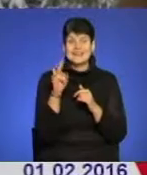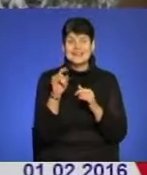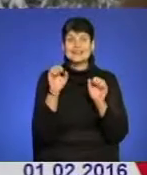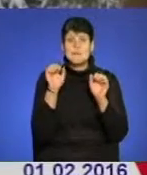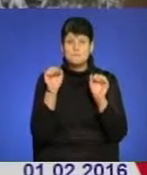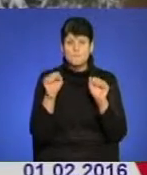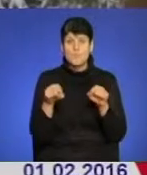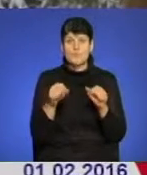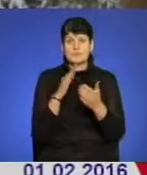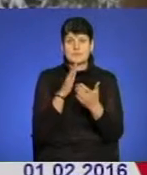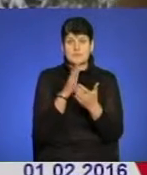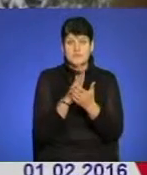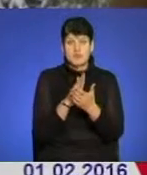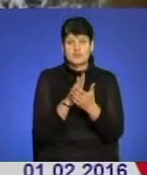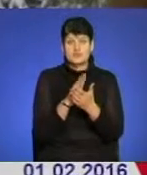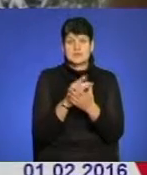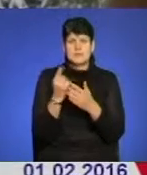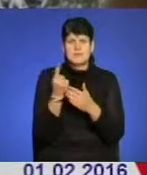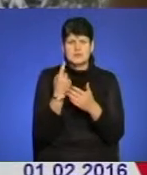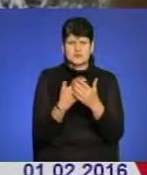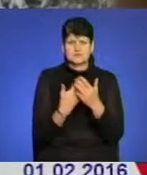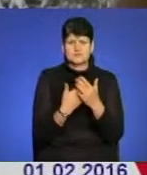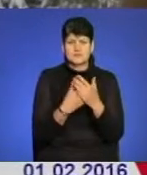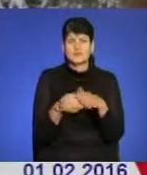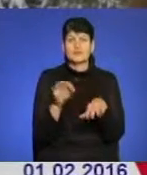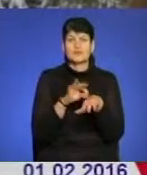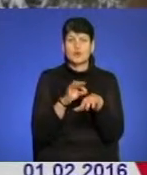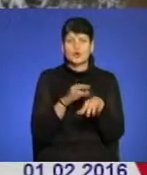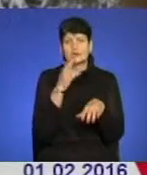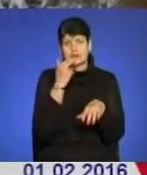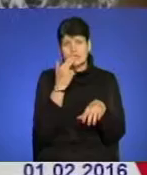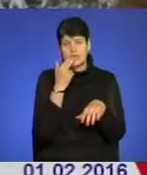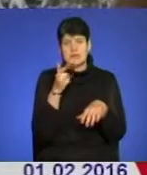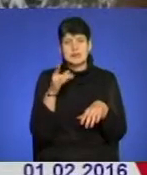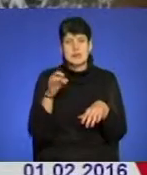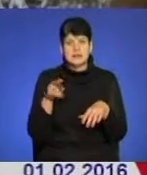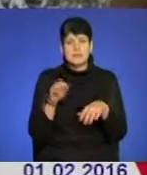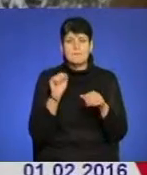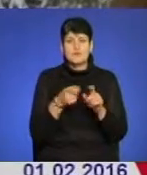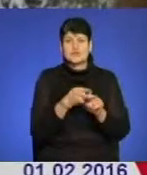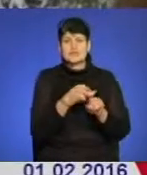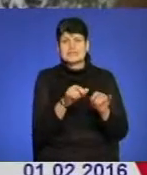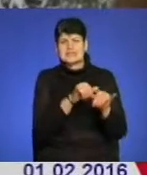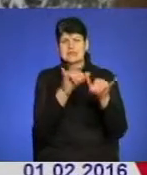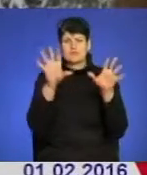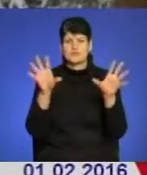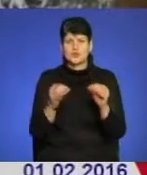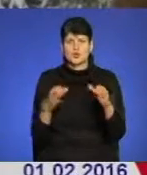маючи якісь перші ознаки захворювання на грип чи гострі респіраторні, може заразити цілу групу.